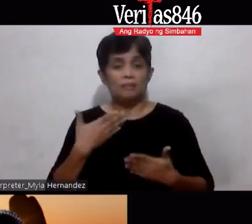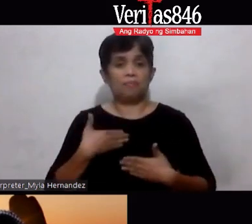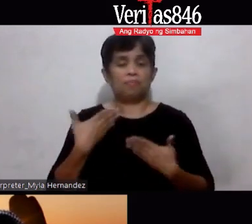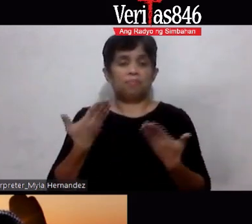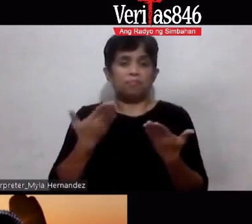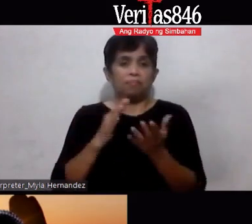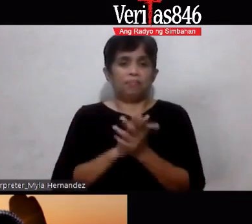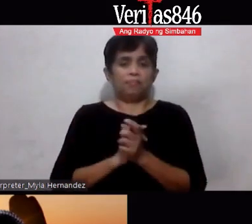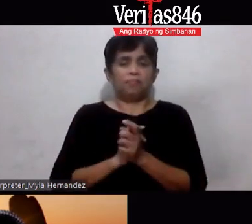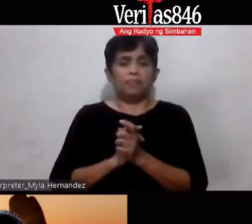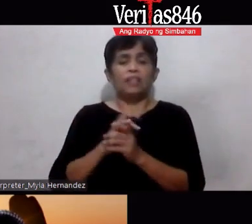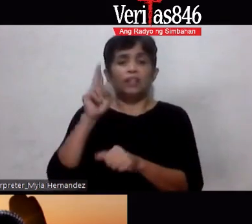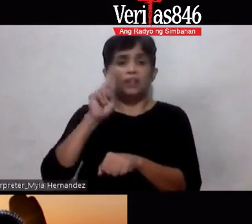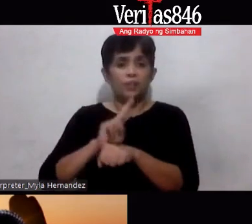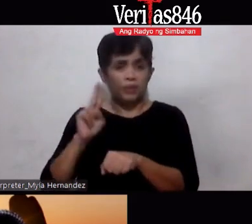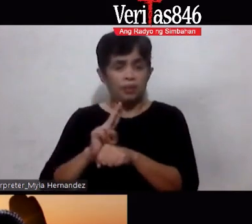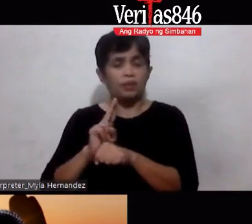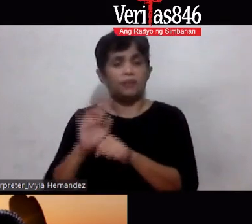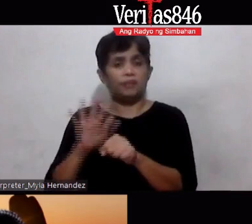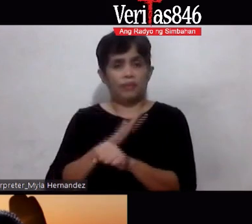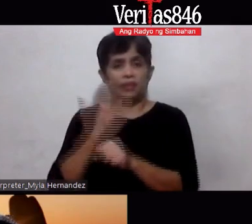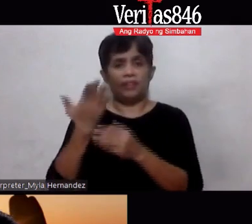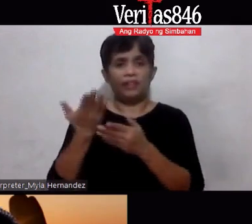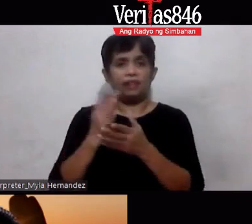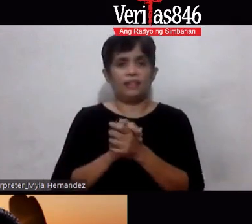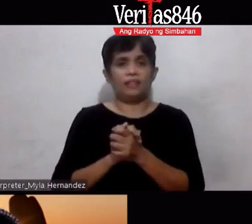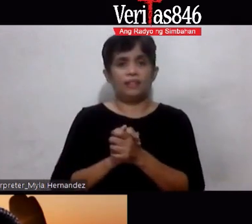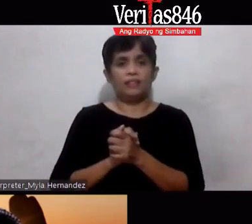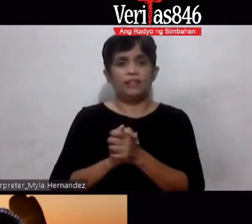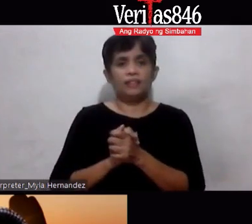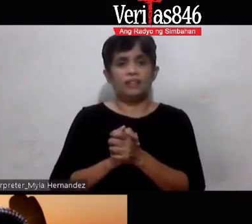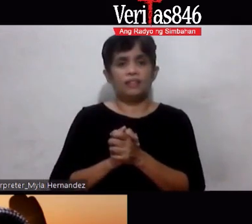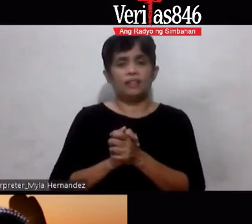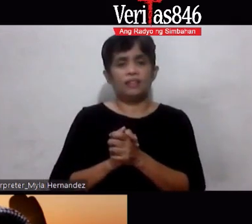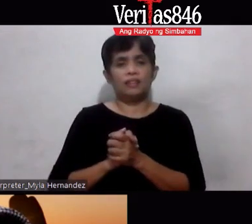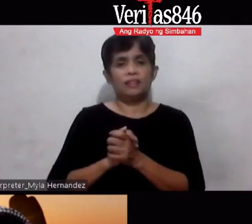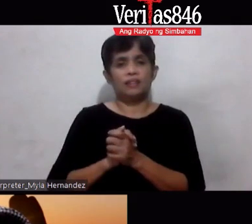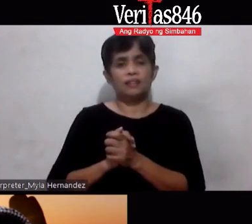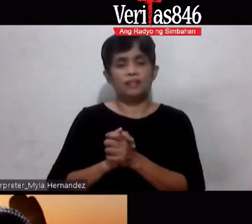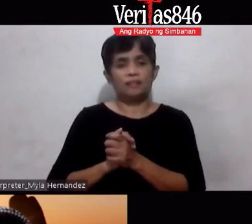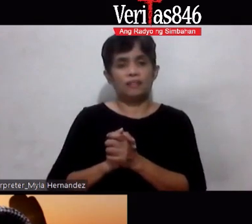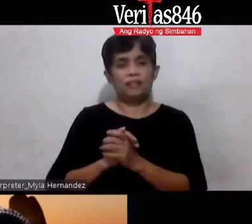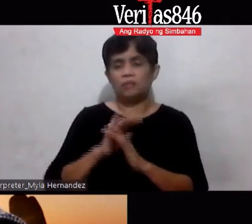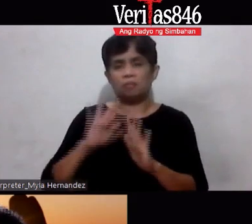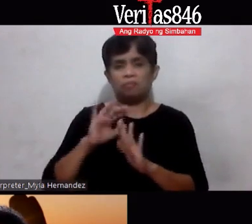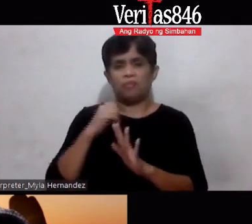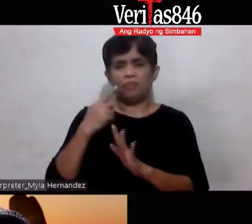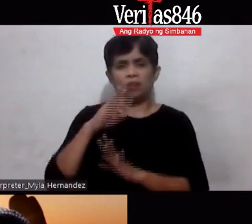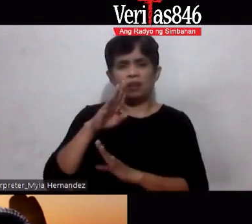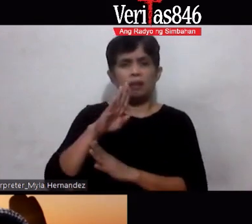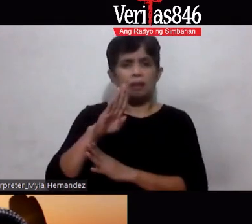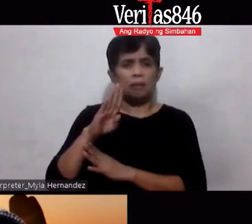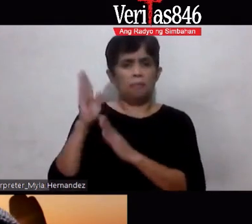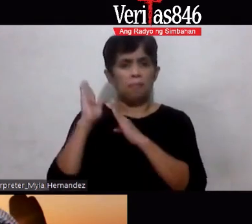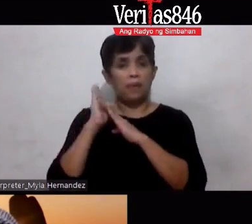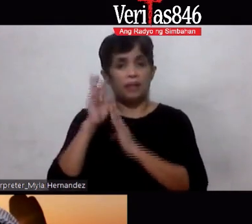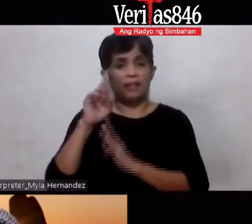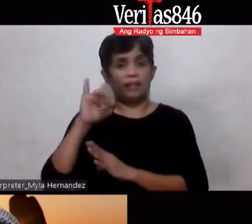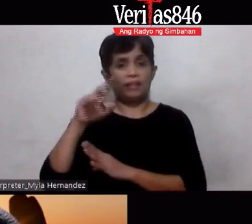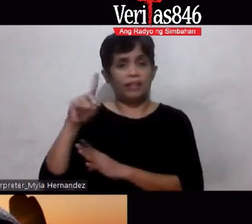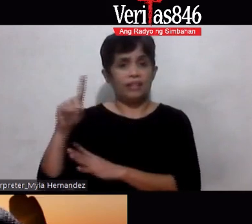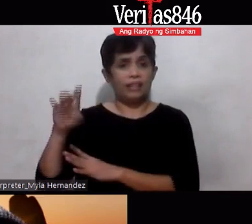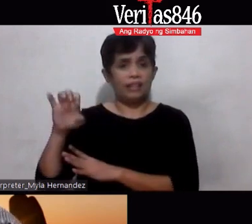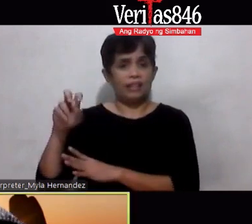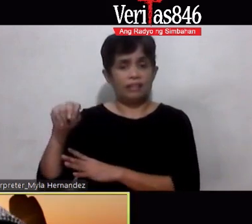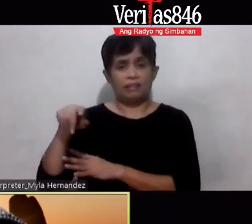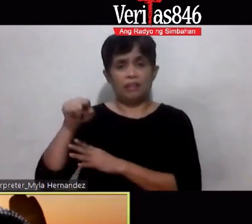Kapaki-pakinabang tayo Diba Brother Eng No one wants to be Bedridden No one wants to be In a wheelchair